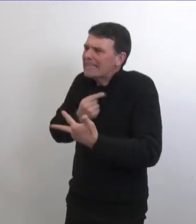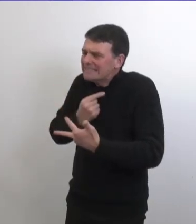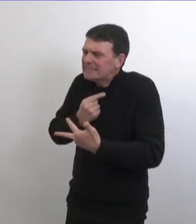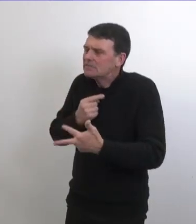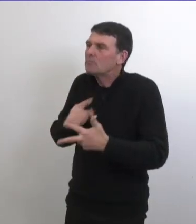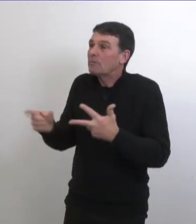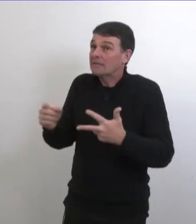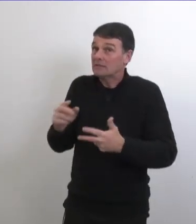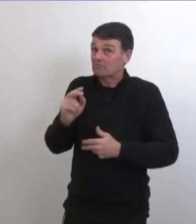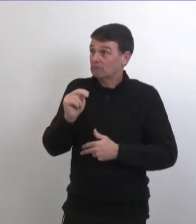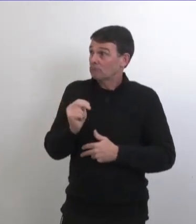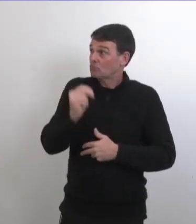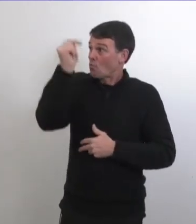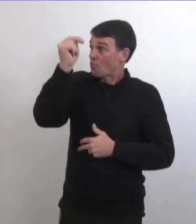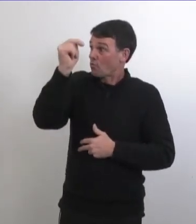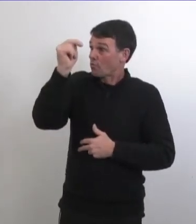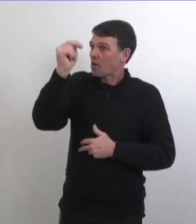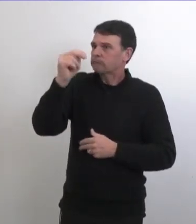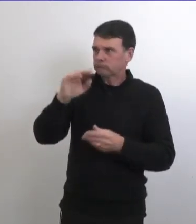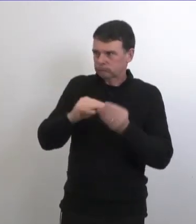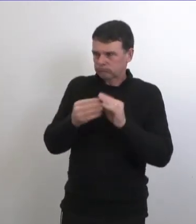répondu mais juste pour m'asse rassurer ici